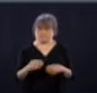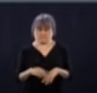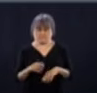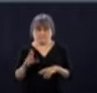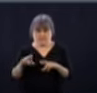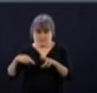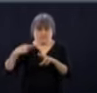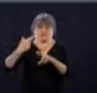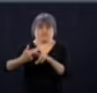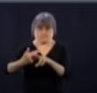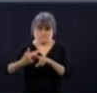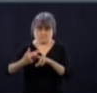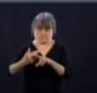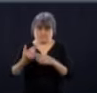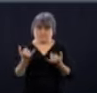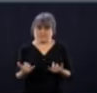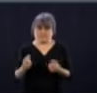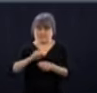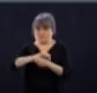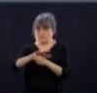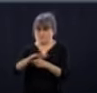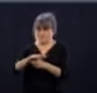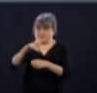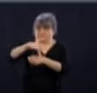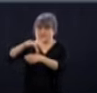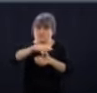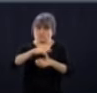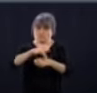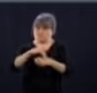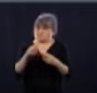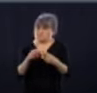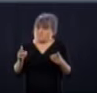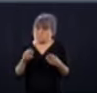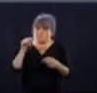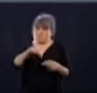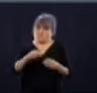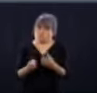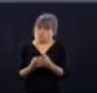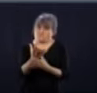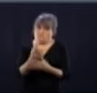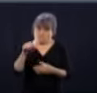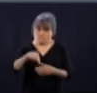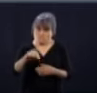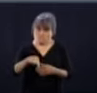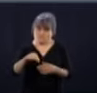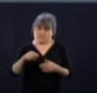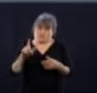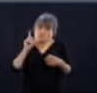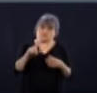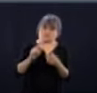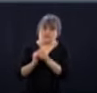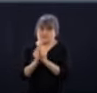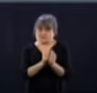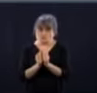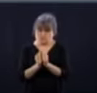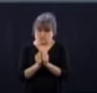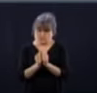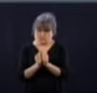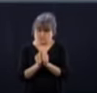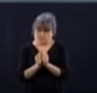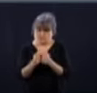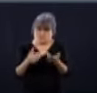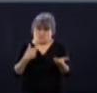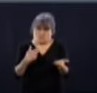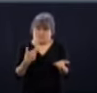connaissait pas et on s'ajuste souvent parce qu'on découvre des nouvelles choses par rapport à ce virus, notamment la contagion par des